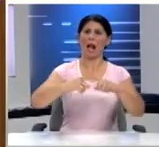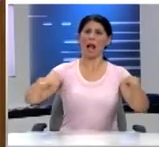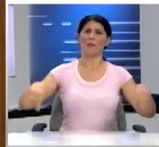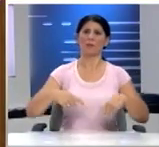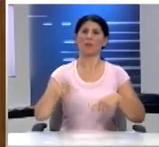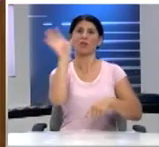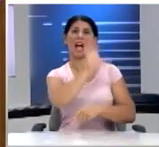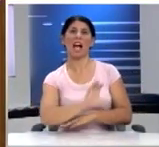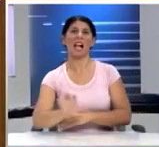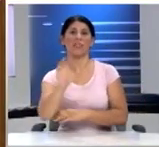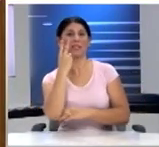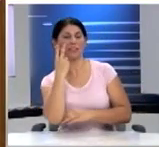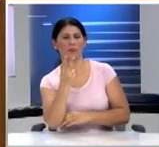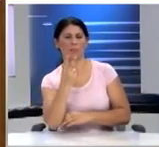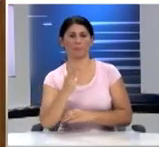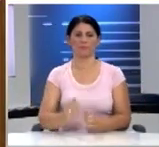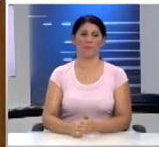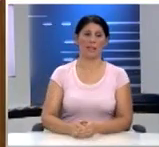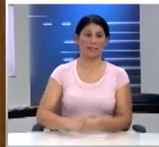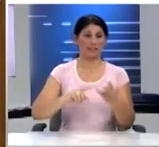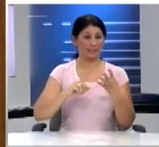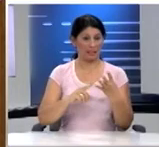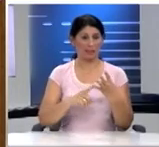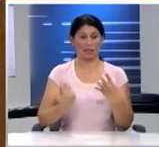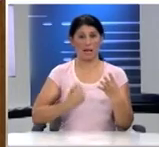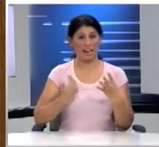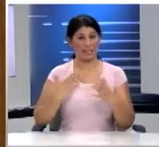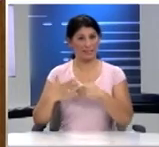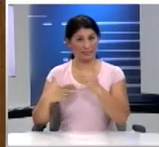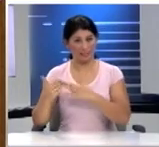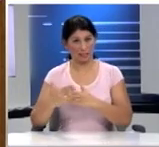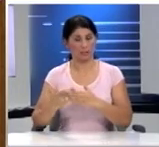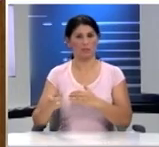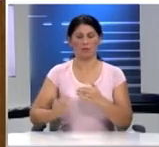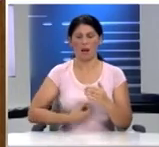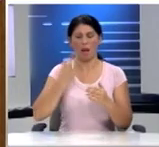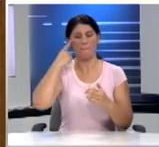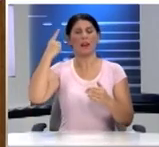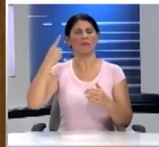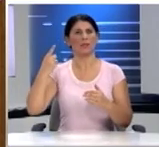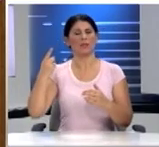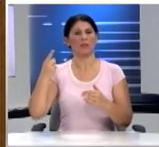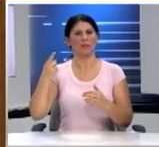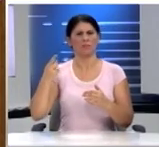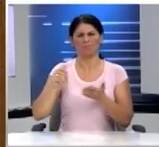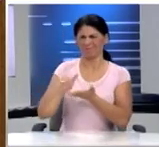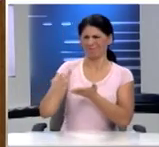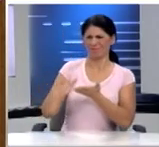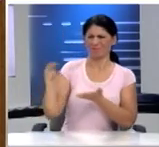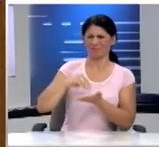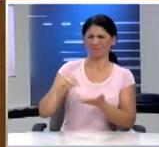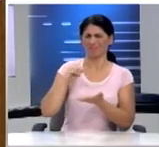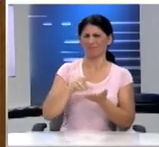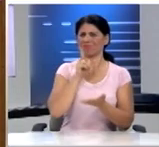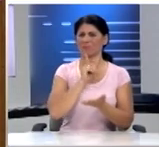ανάδειξε καλλιτεχνικών προτύπων μέσω της νεανικής τέχνης προϊόντα της δικής τους πηγαίας έμπνευσης μακριά από τα επαναλαμβανόμενα